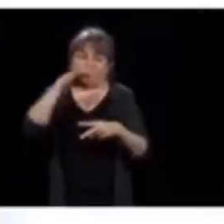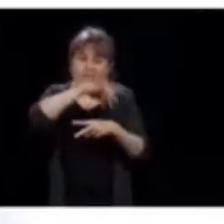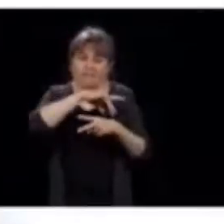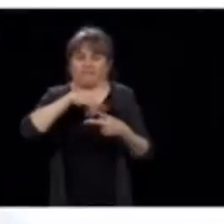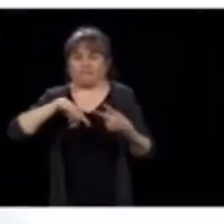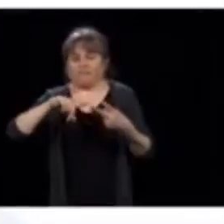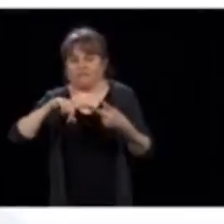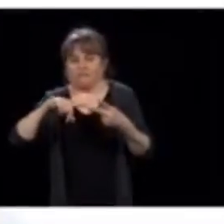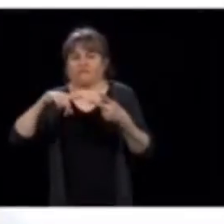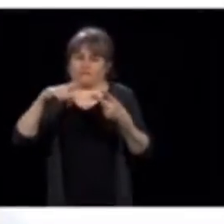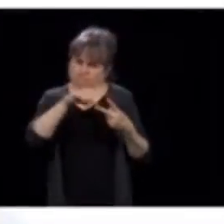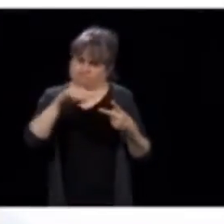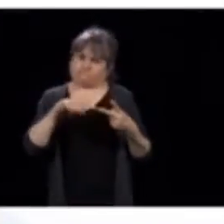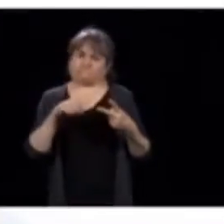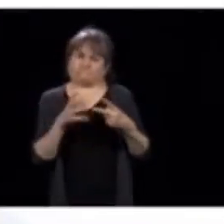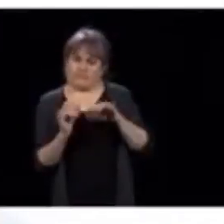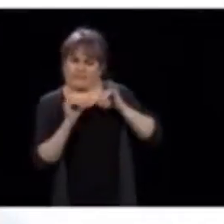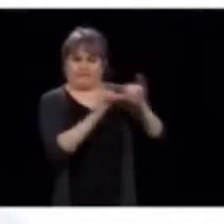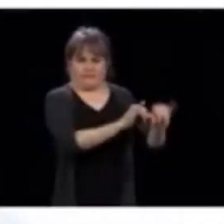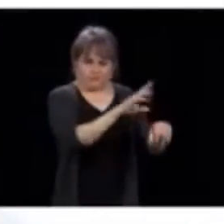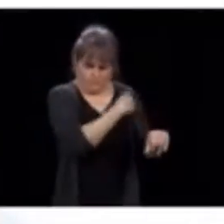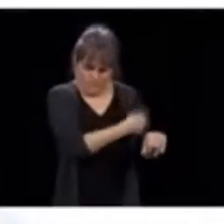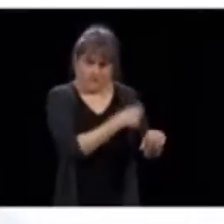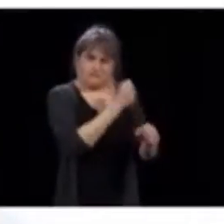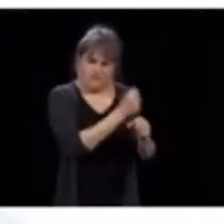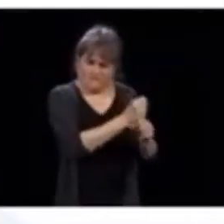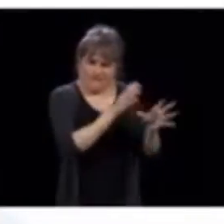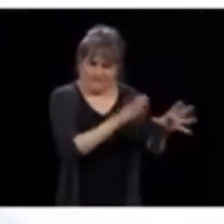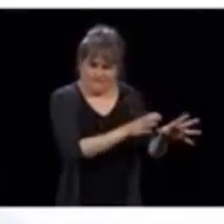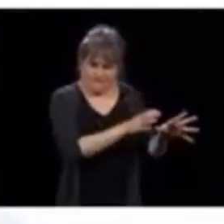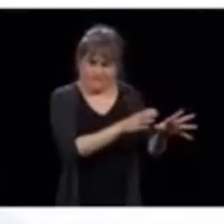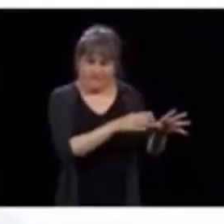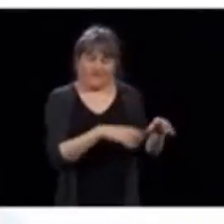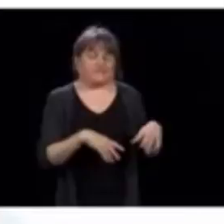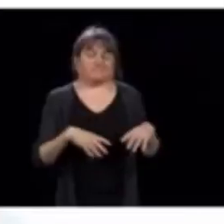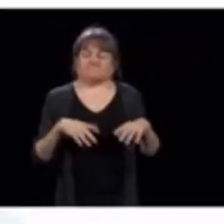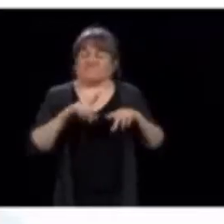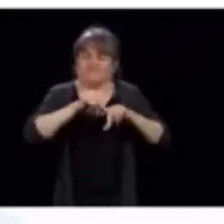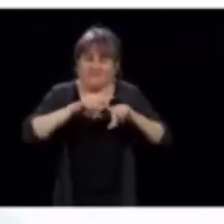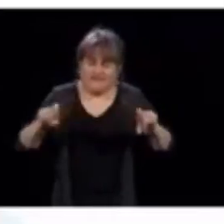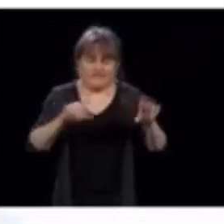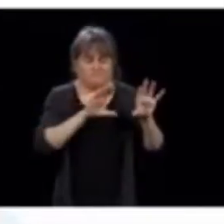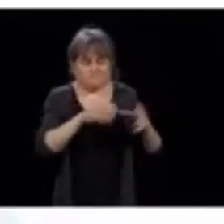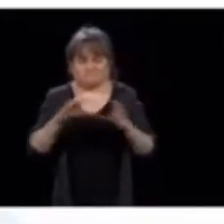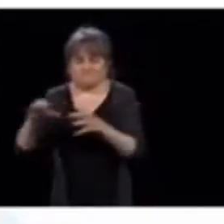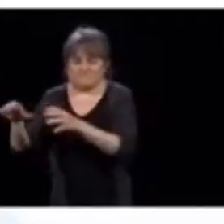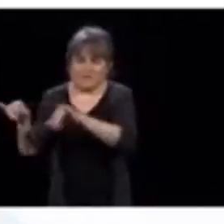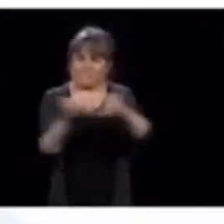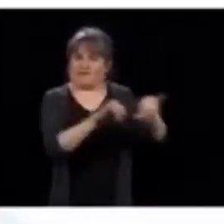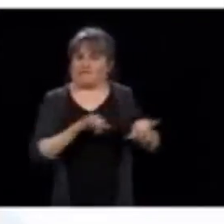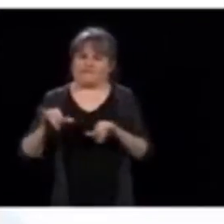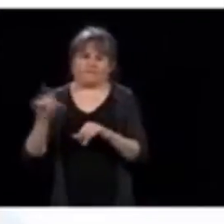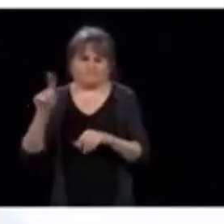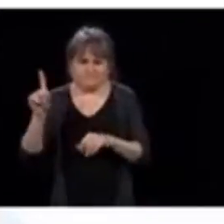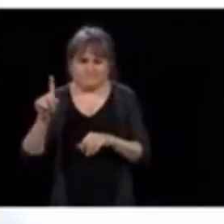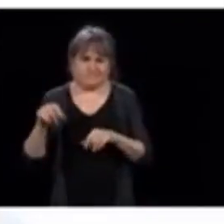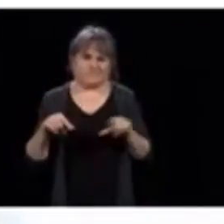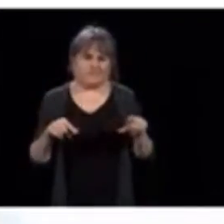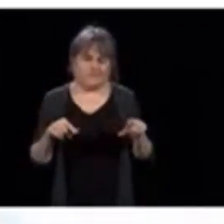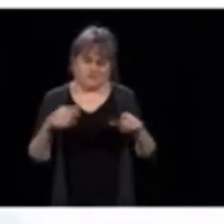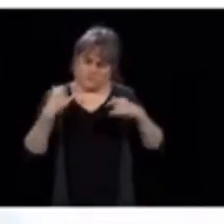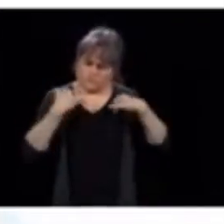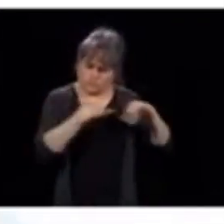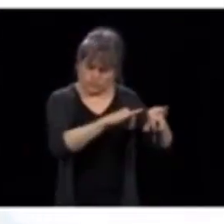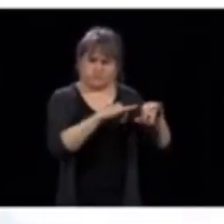restent dans les hôpitaux la plupart. Donc, il faut le prendre spécialité par spécialité. Donc, on dit,